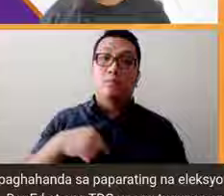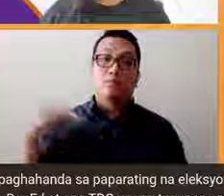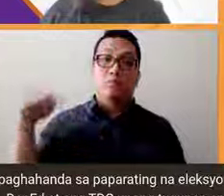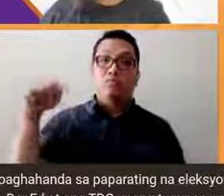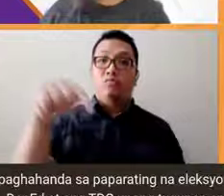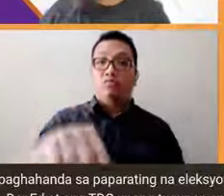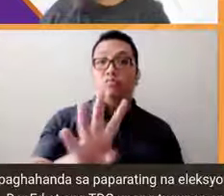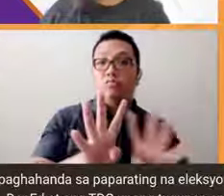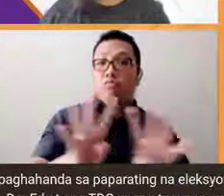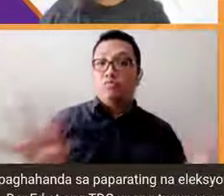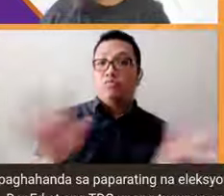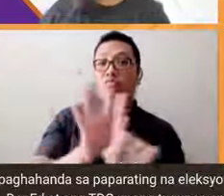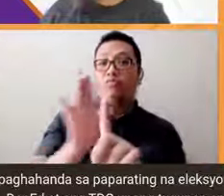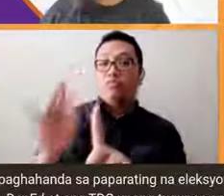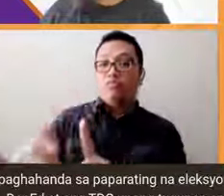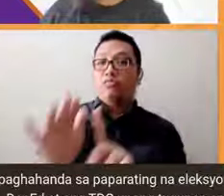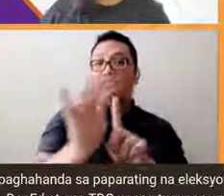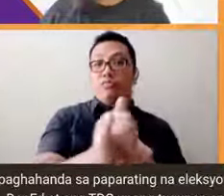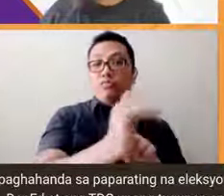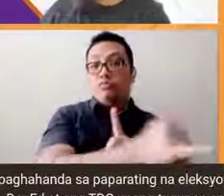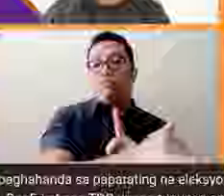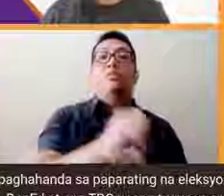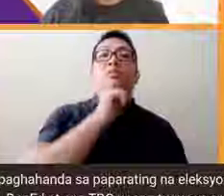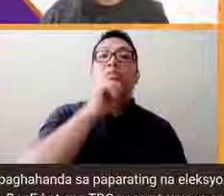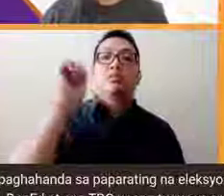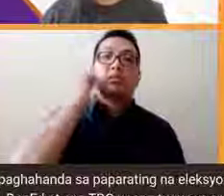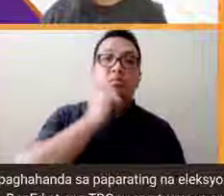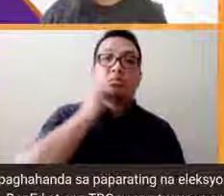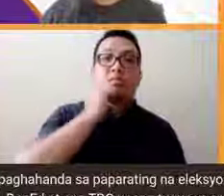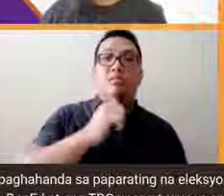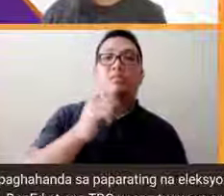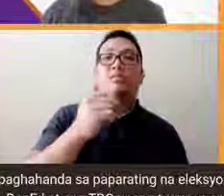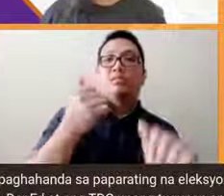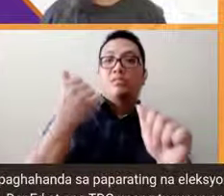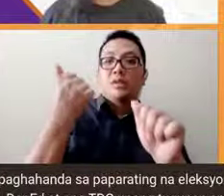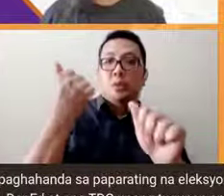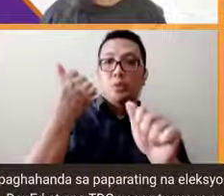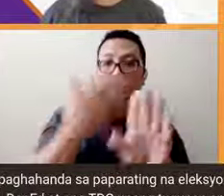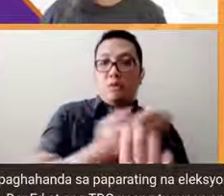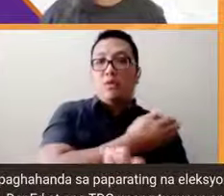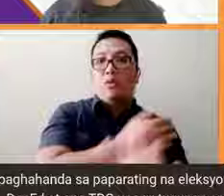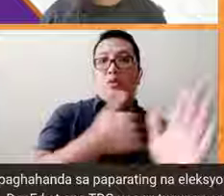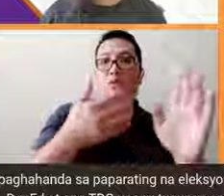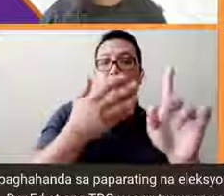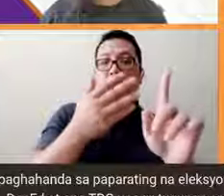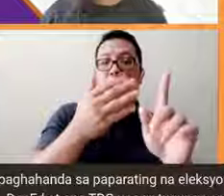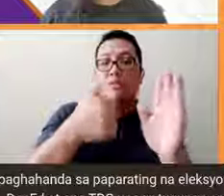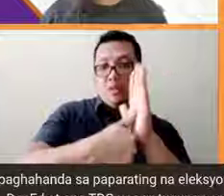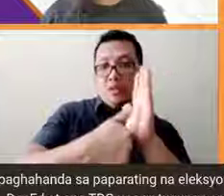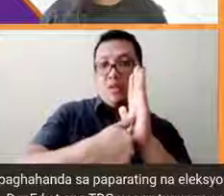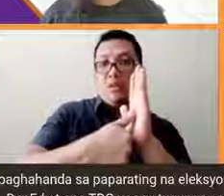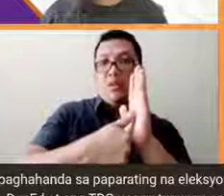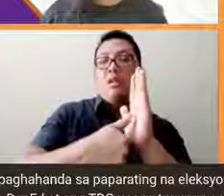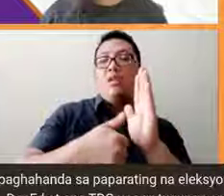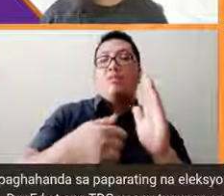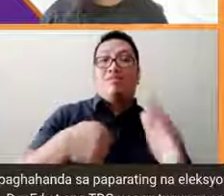education hindi lang dapat siya tuwing nalalapit na election mas gumababa na kami nakikita namin